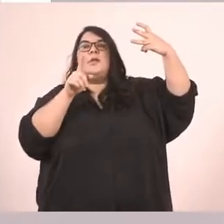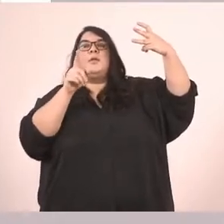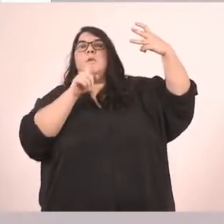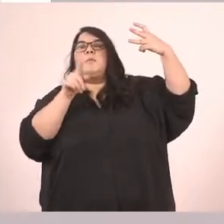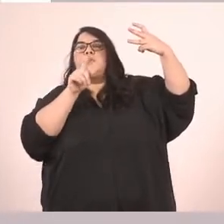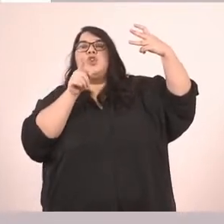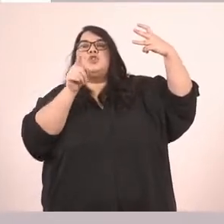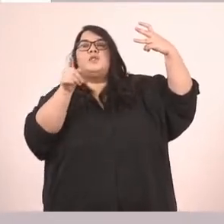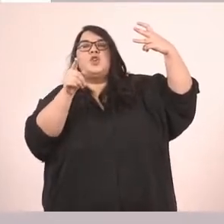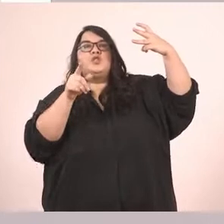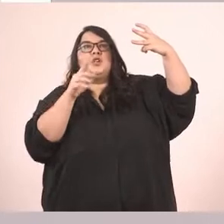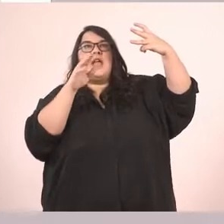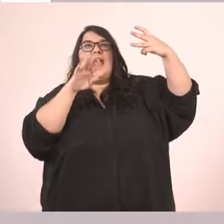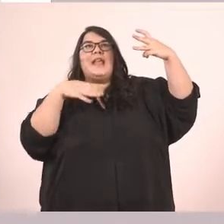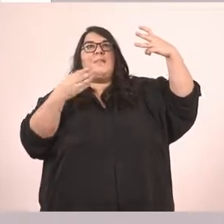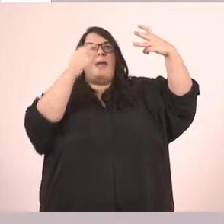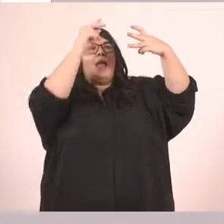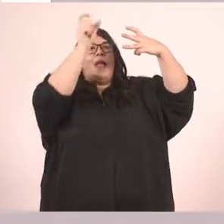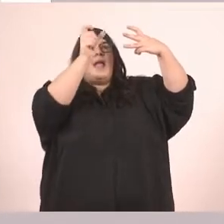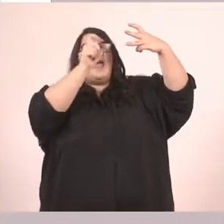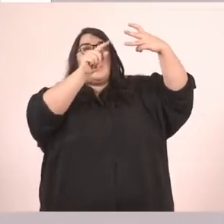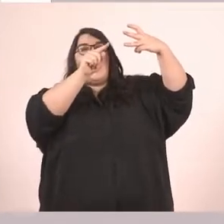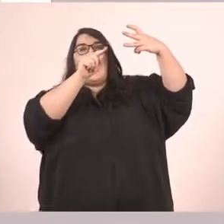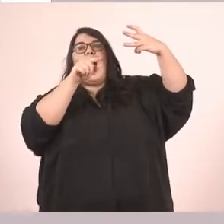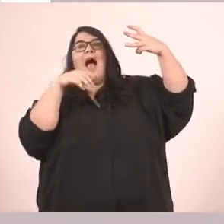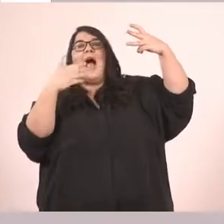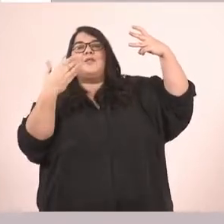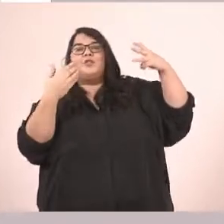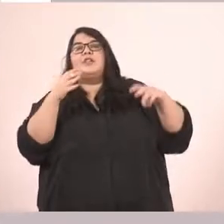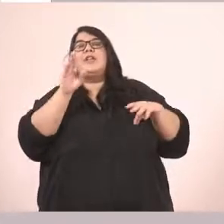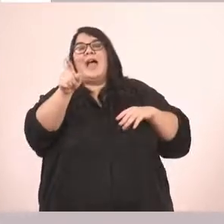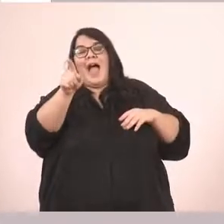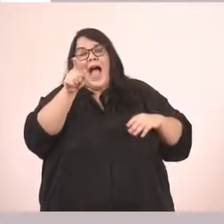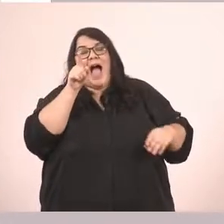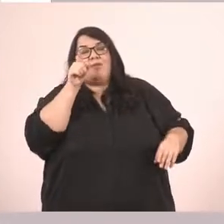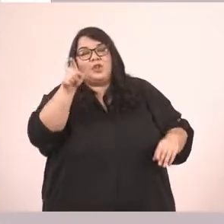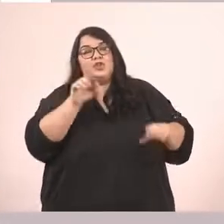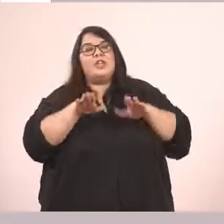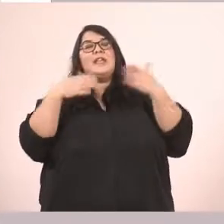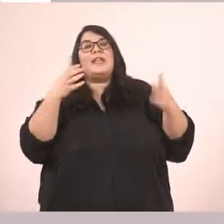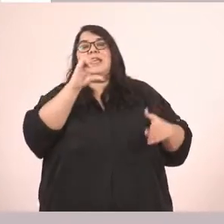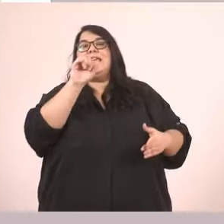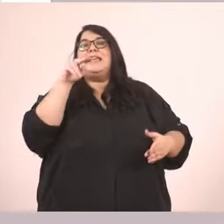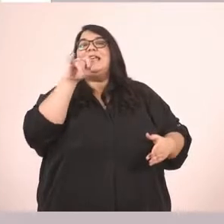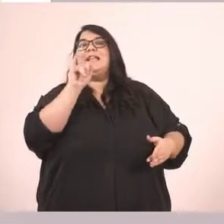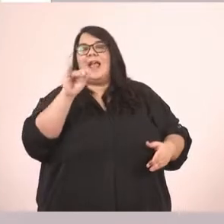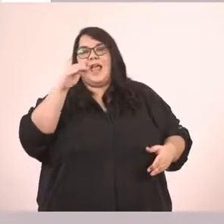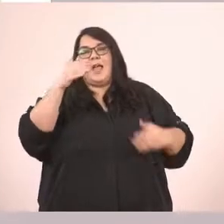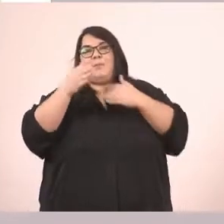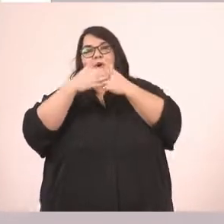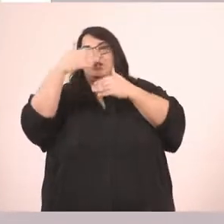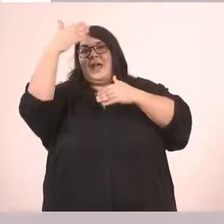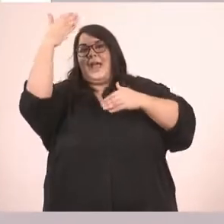ενικό του ρήματος είμαι. Τι θα πούμε. Αυτός είναι έξω από την πόρτα.